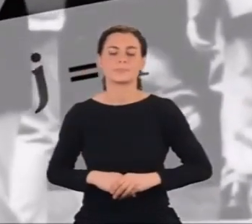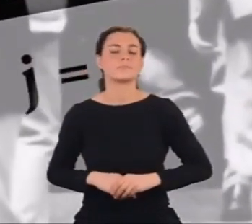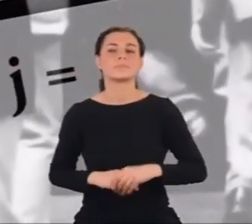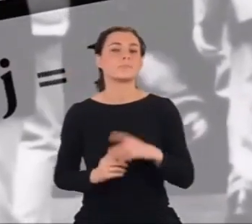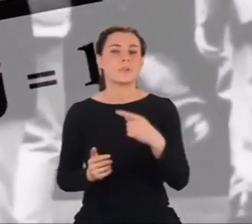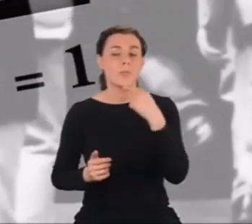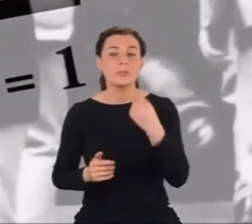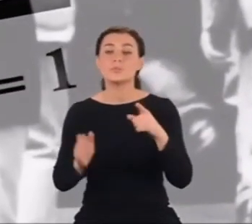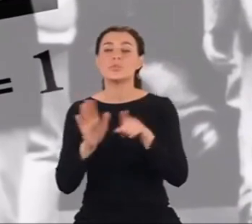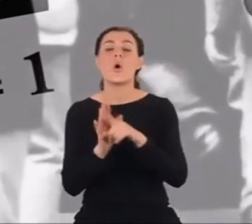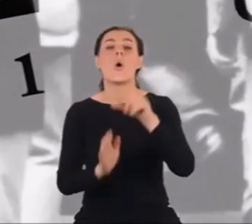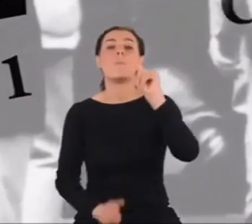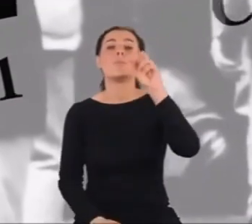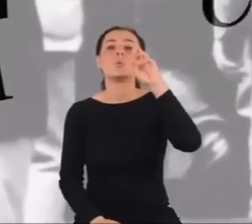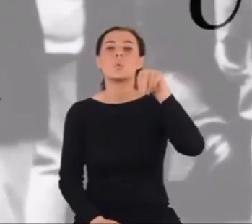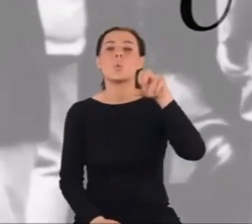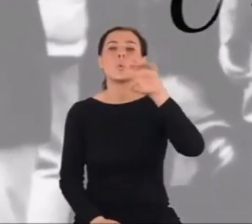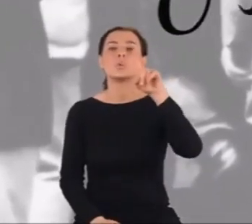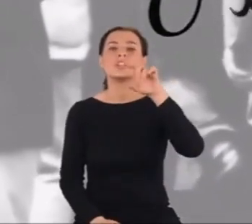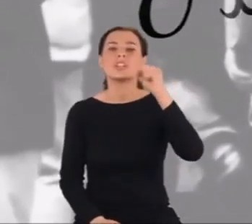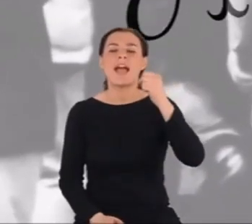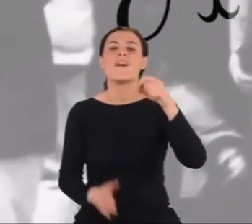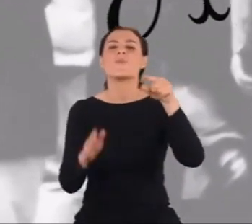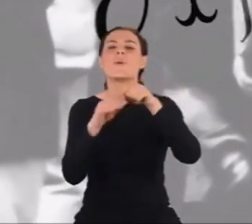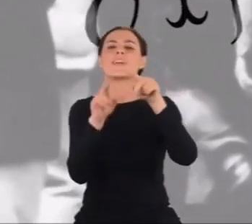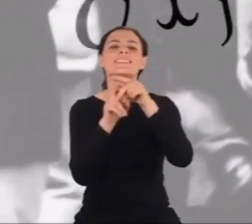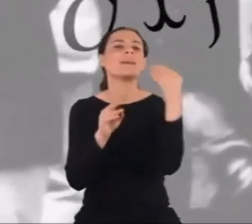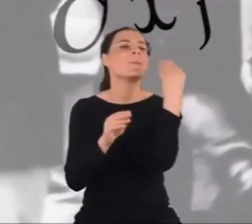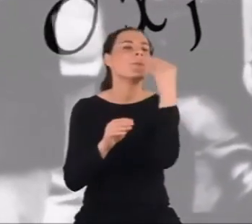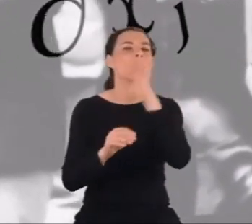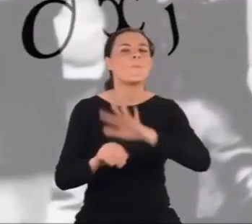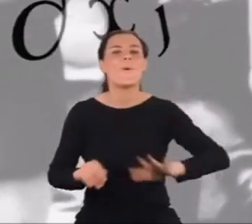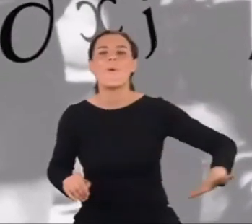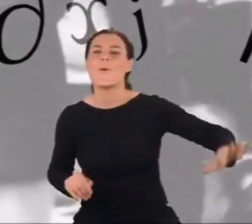próżnia jest morzem pełnym elektronów.